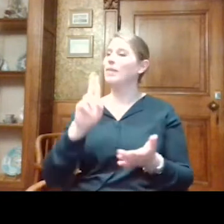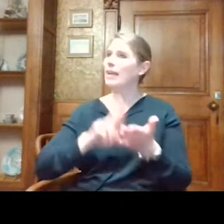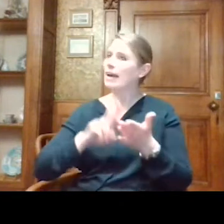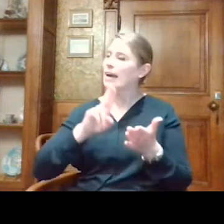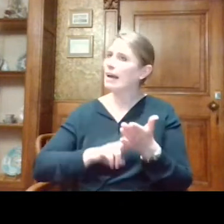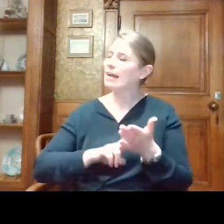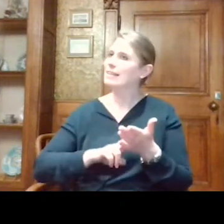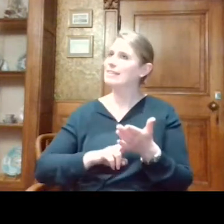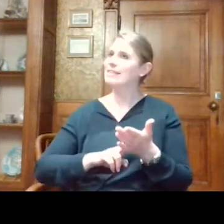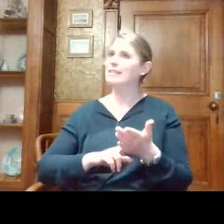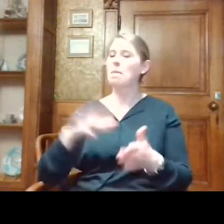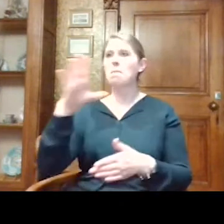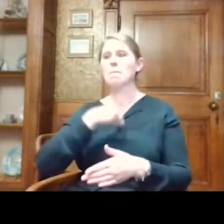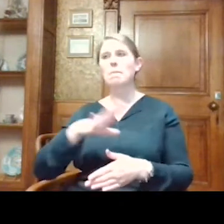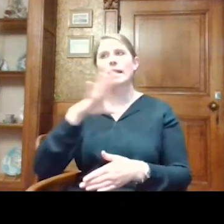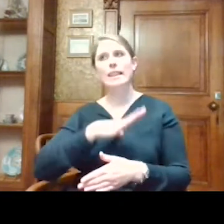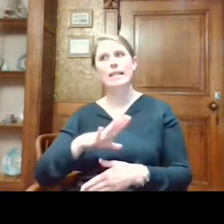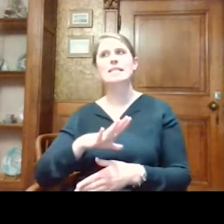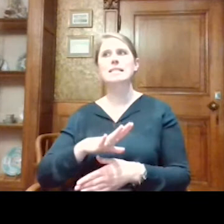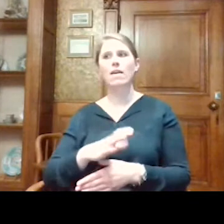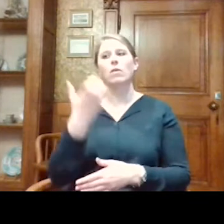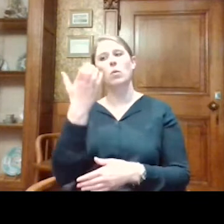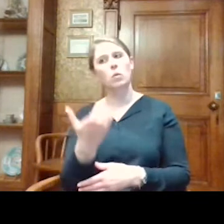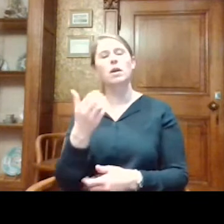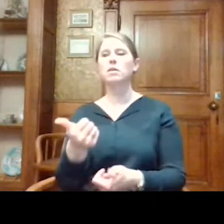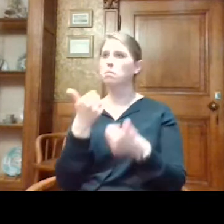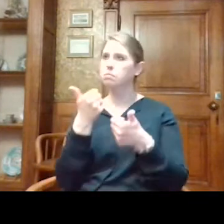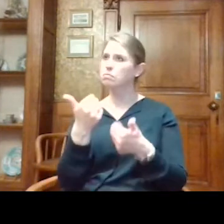boeiende sessie en heel concreet waarvoor nog eens dank.